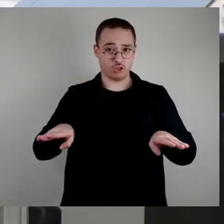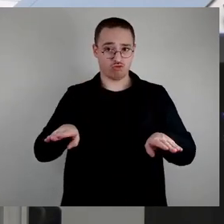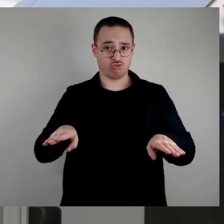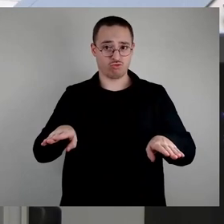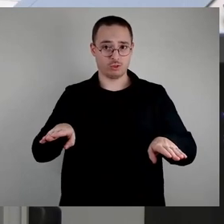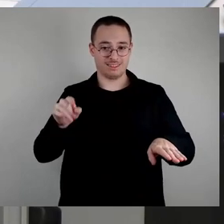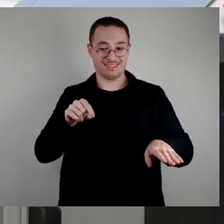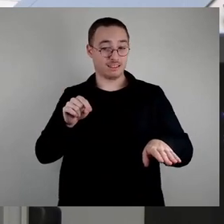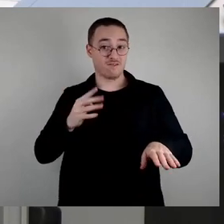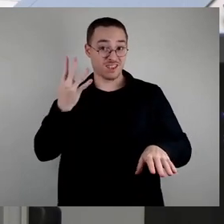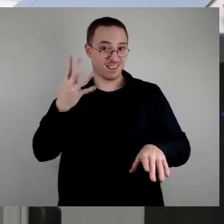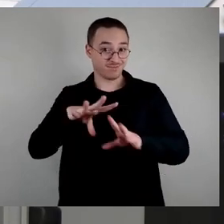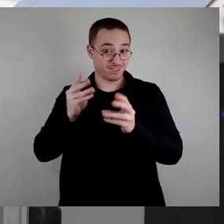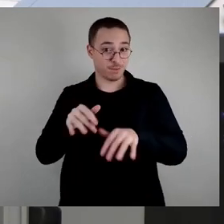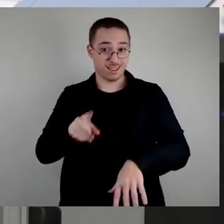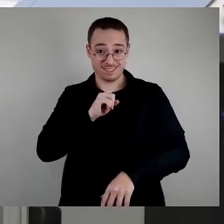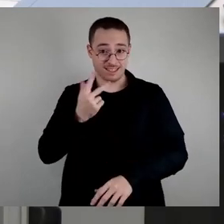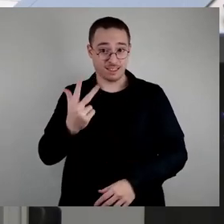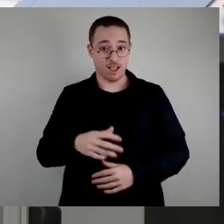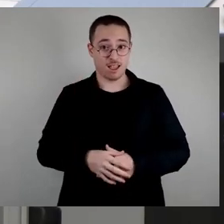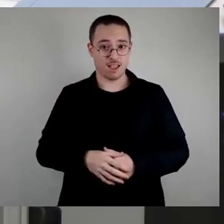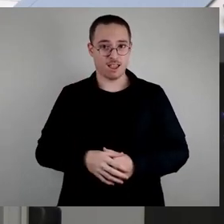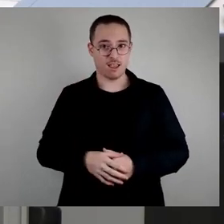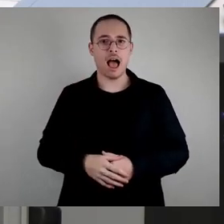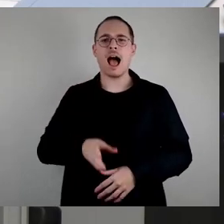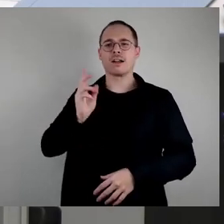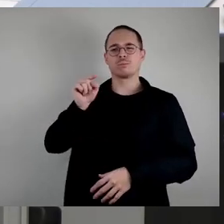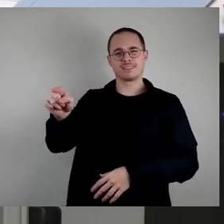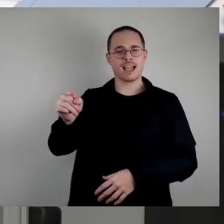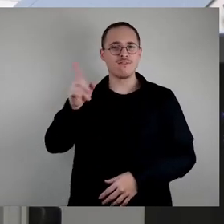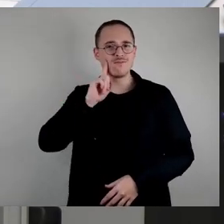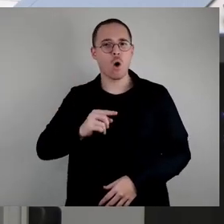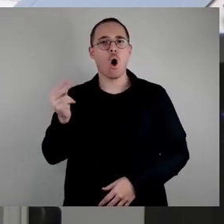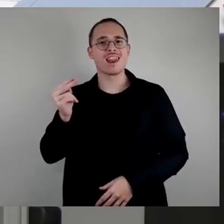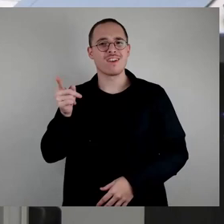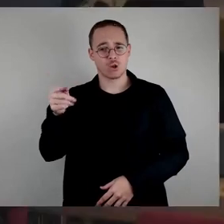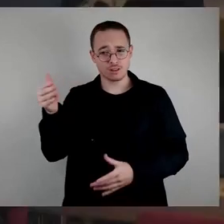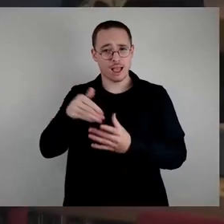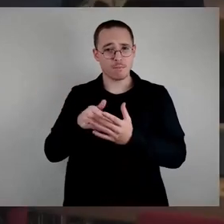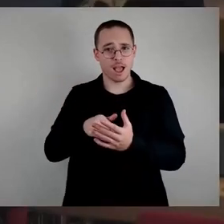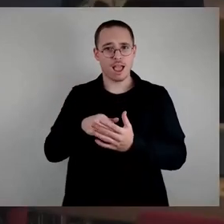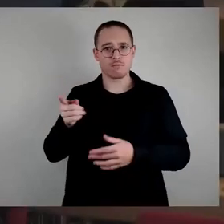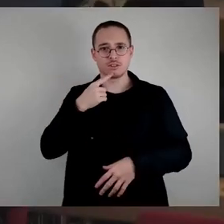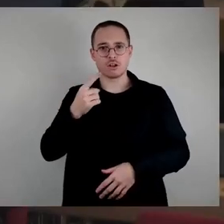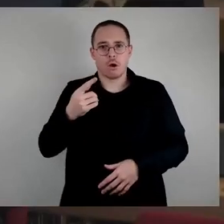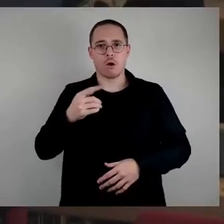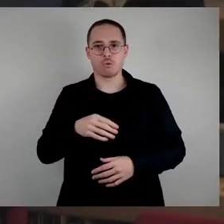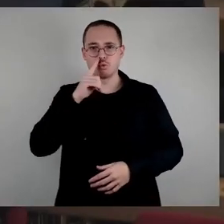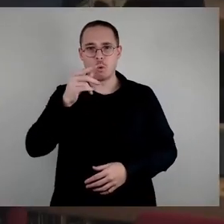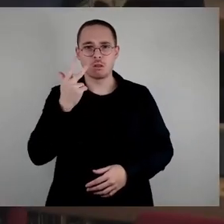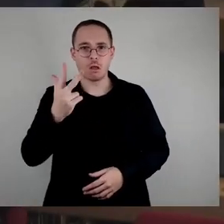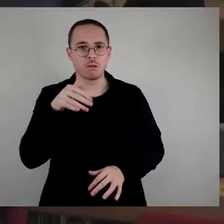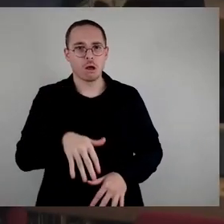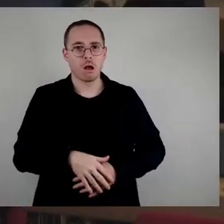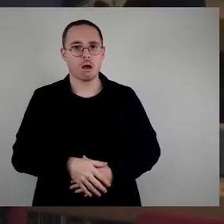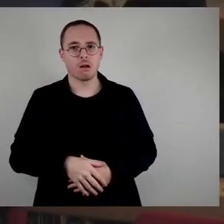im Blühr-Gymnasium. Da waren Sie nicht... Doch, Sie waren dabei, Frau Hölle-Wengo. Das ist erstaunlich, dass Sie dann die Dreistigkeit besitzen, hier so etwas zu behaupten,